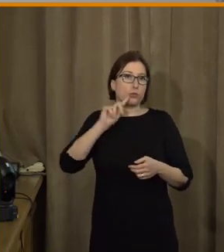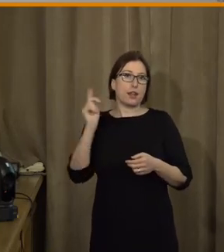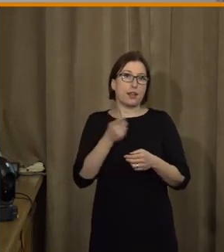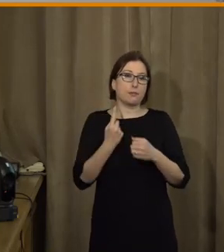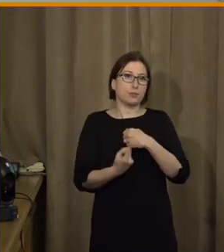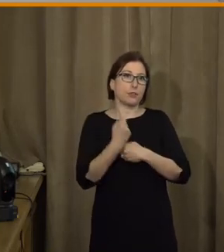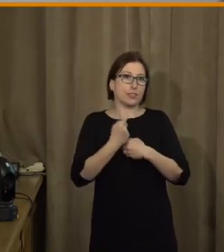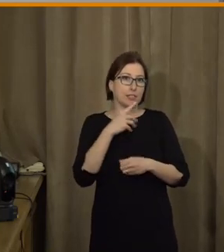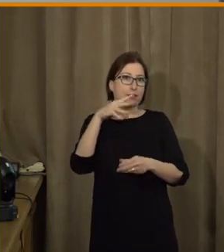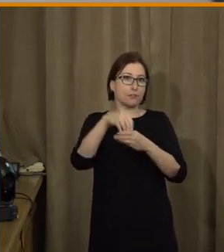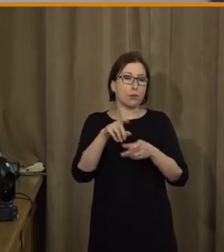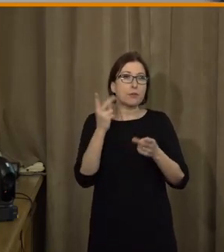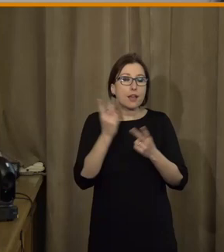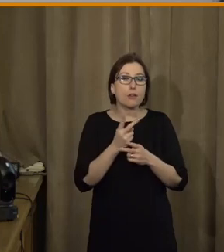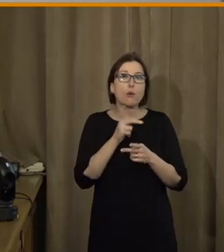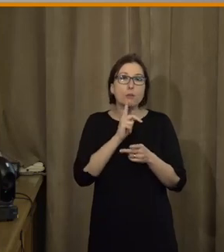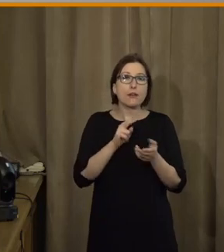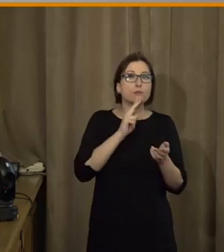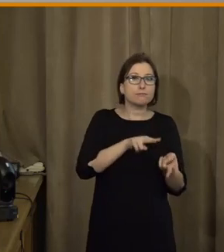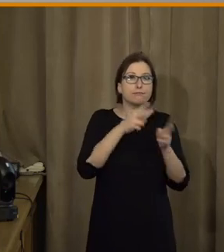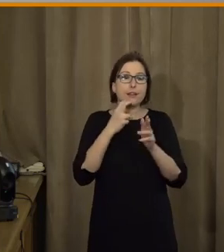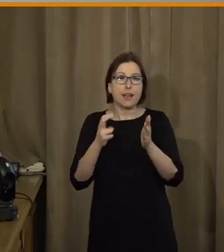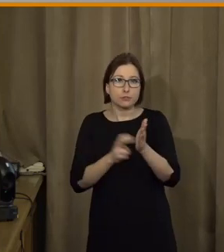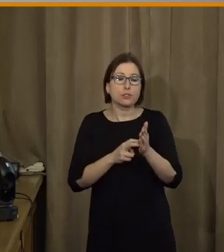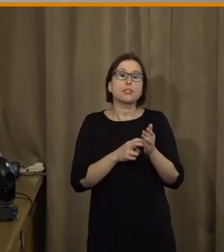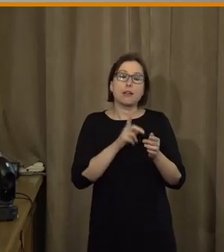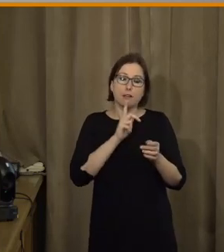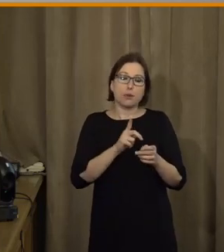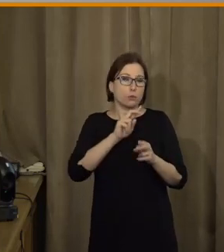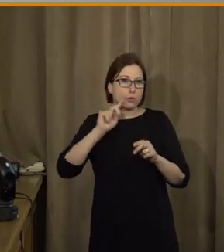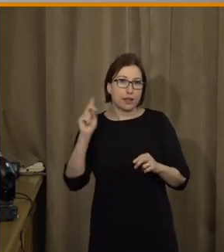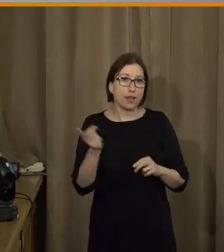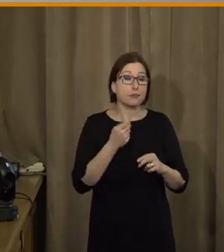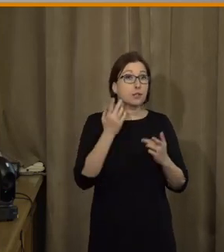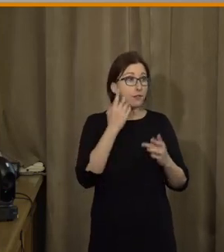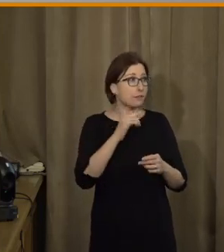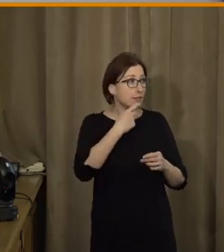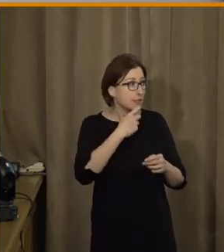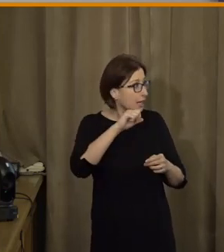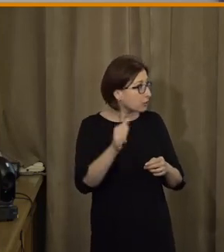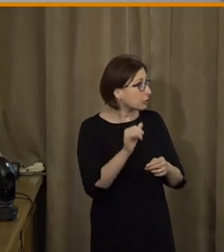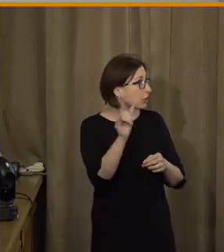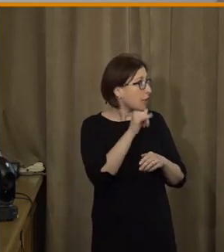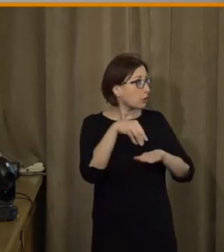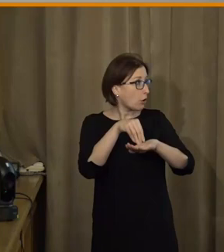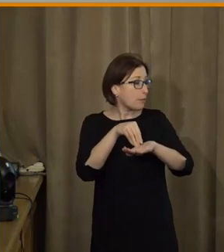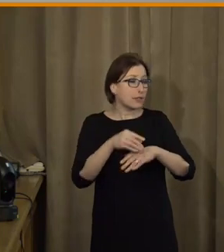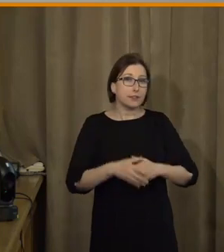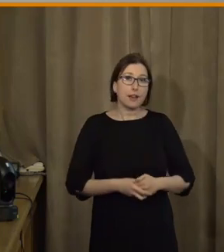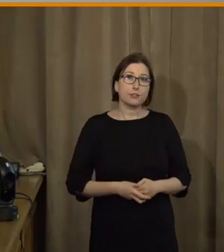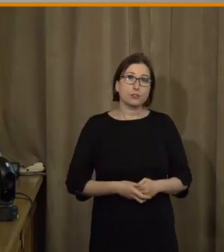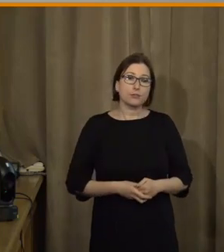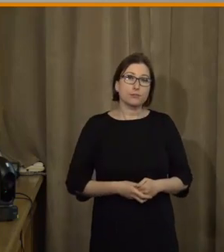nejlepším dopadem, aby ta digitalizace opravdu měla co nejlepší dopad, byla prostě pozitivní. Nevím, jestli chce někdo komentovat s kolegů, možná